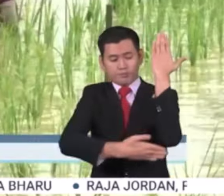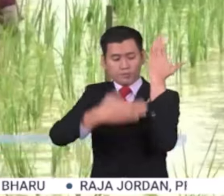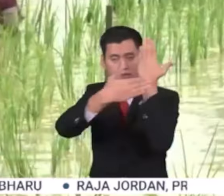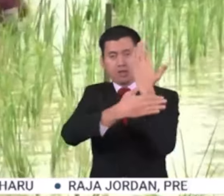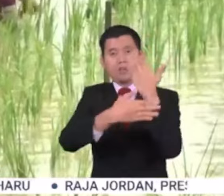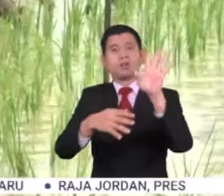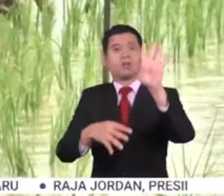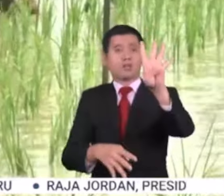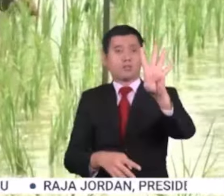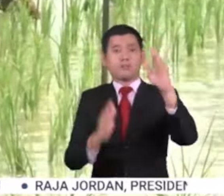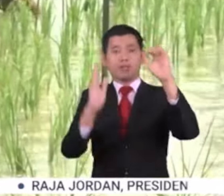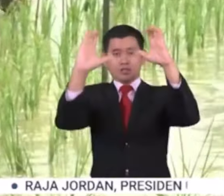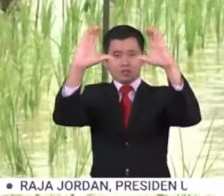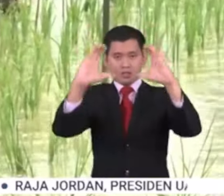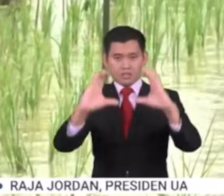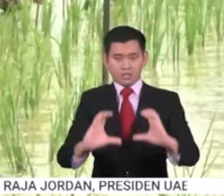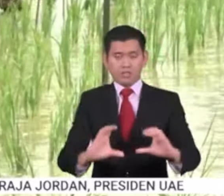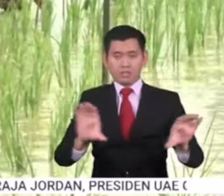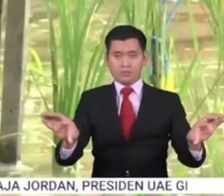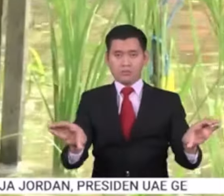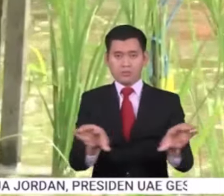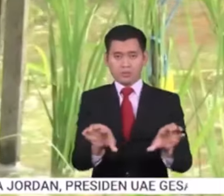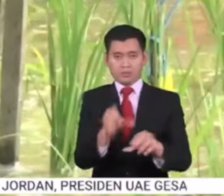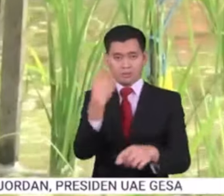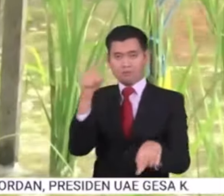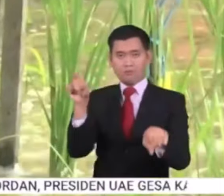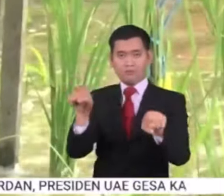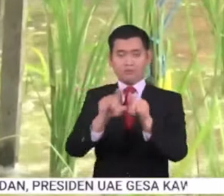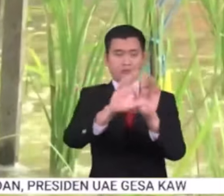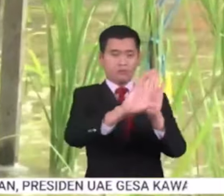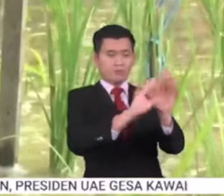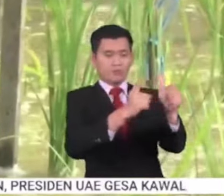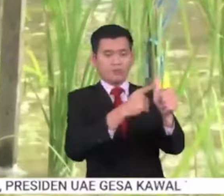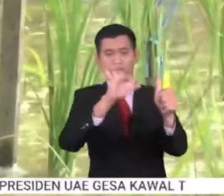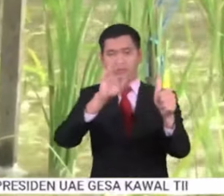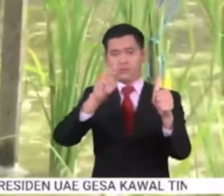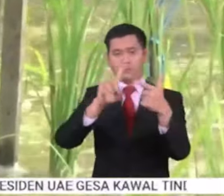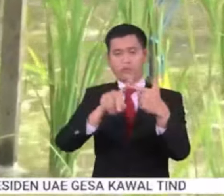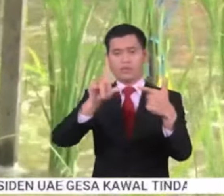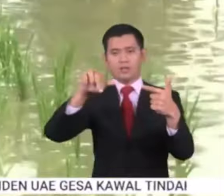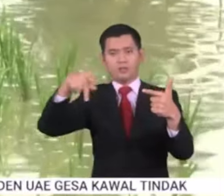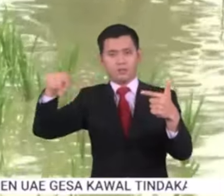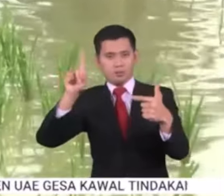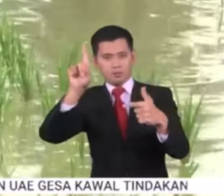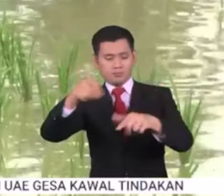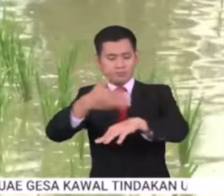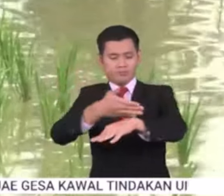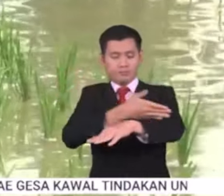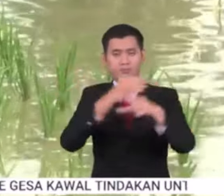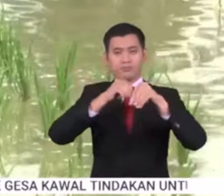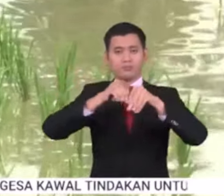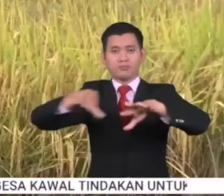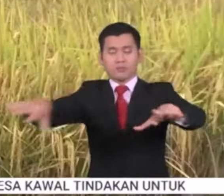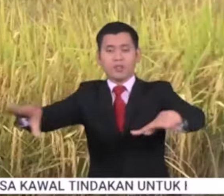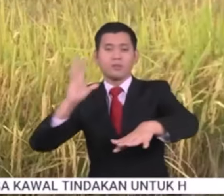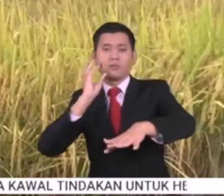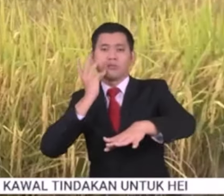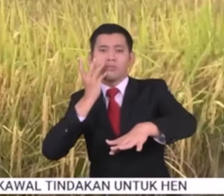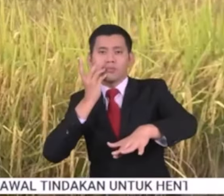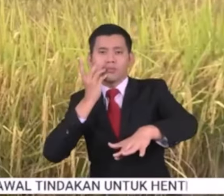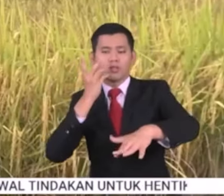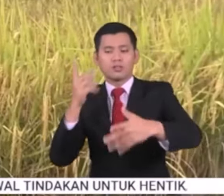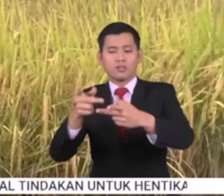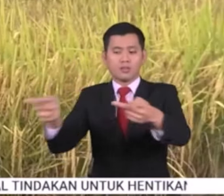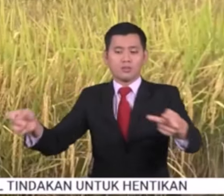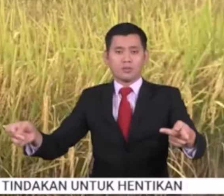Empat langkah intervensi tambahan turut dipersetujui. Antaranya, FAMA dan LPP diarah meningkatkan pengedaran beras putih tempatan